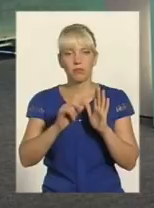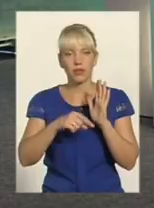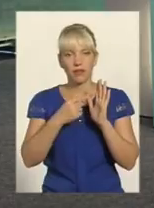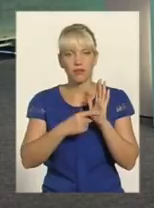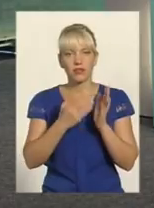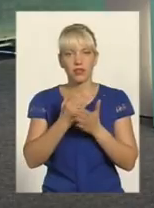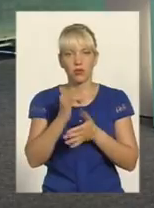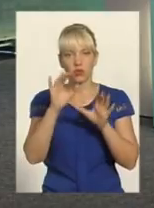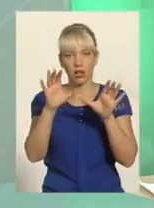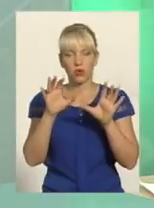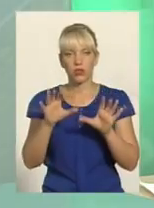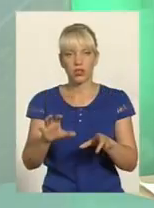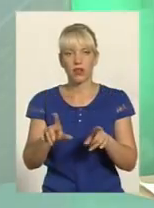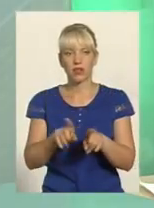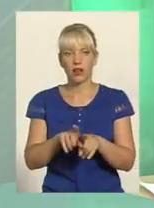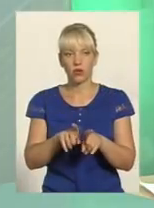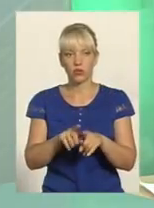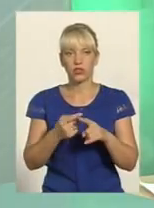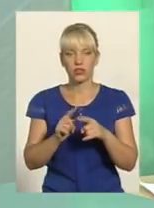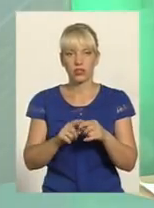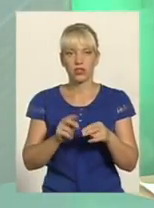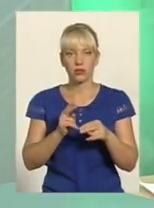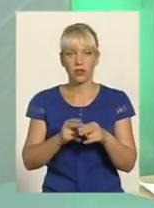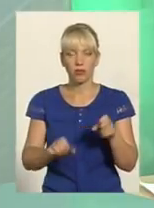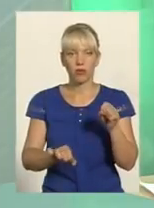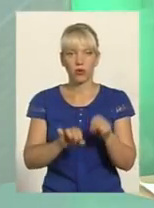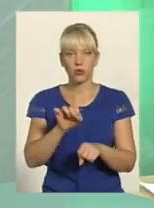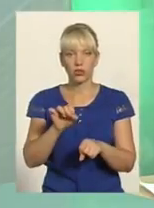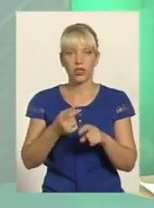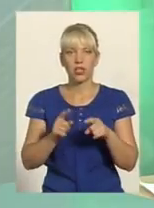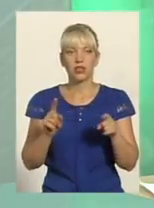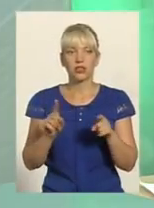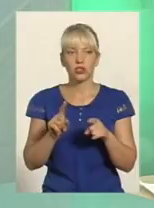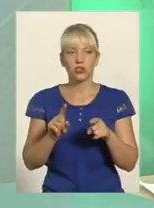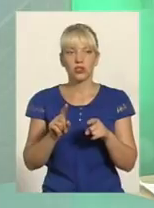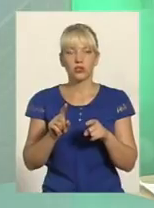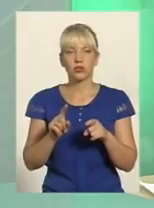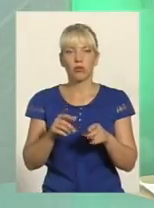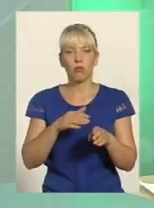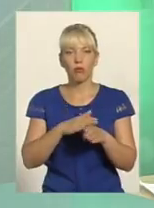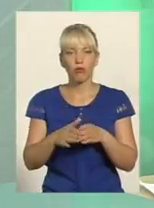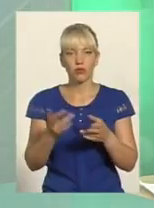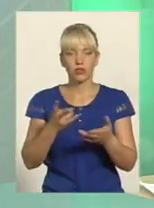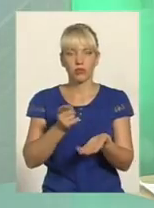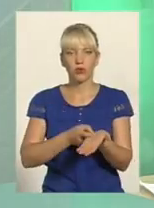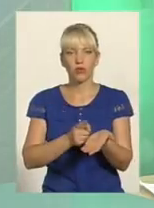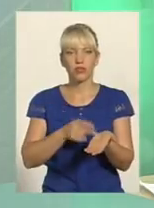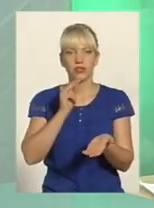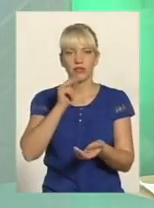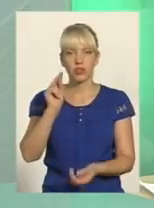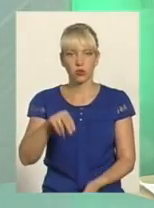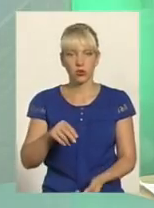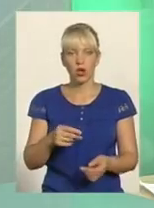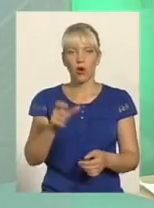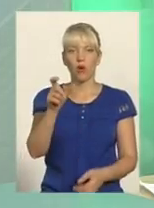провадження порушується для того, щоб повністю, всебічно, об'єктивно довести вину Тієї чи іншої особи І ми